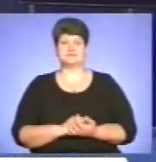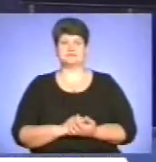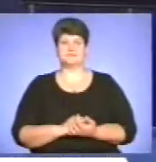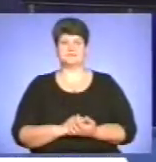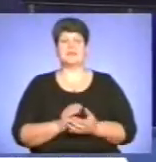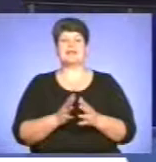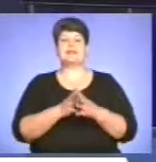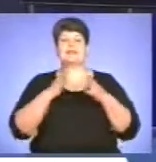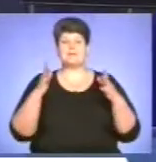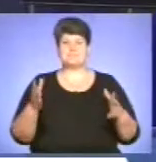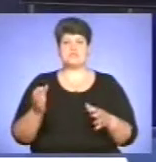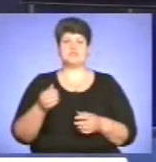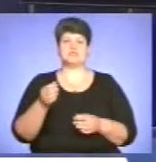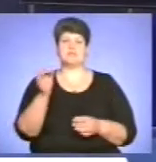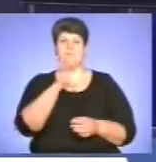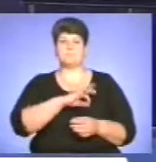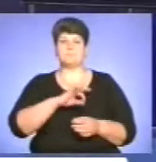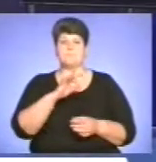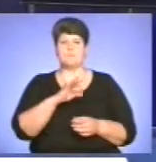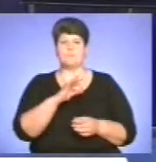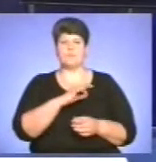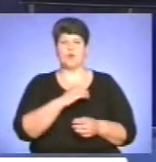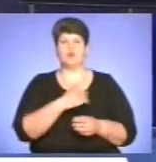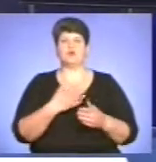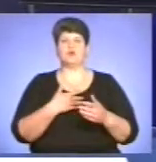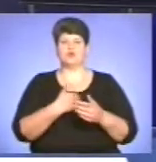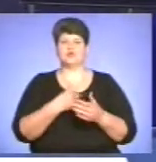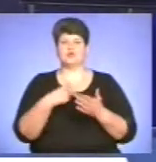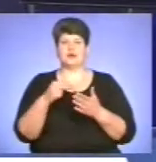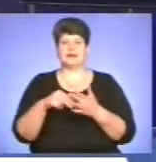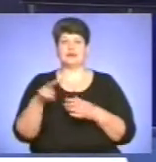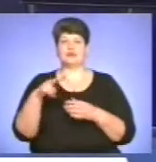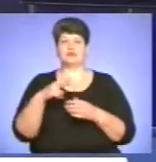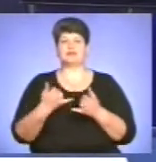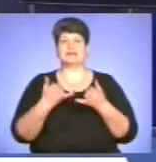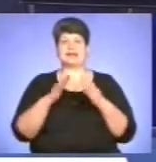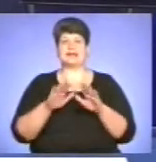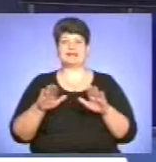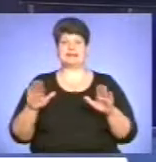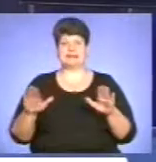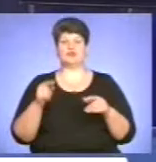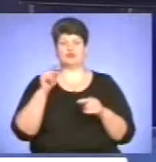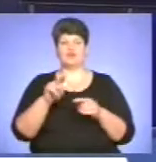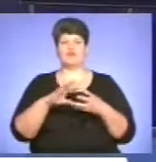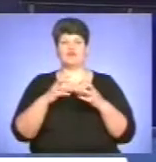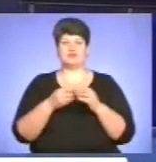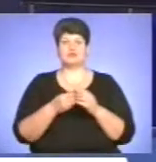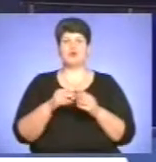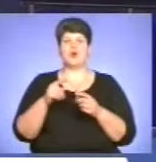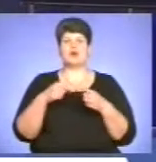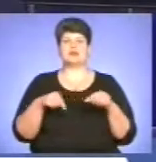Найбільший попит серед читачів на літературу для дітей. До такого висновку дійшли організатори фестивалю